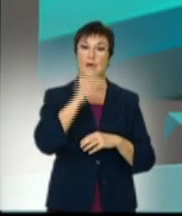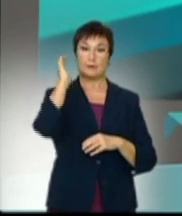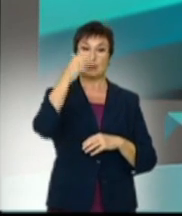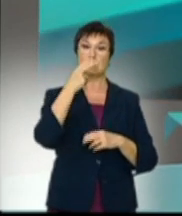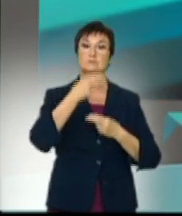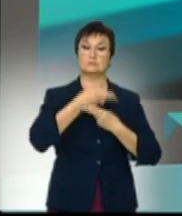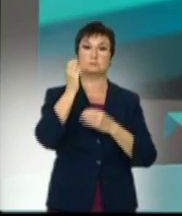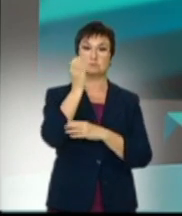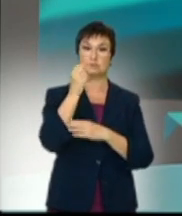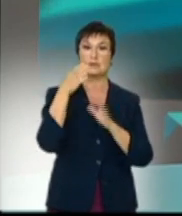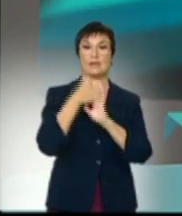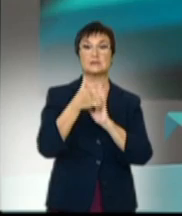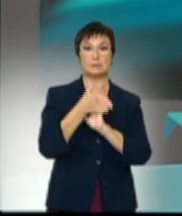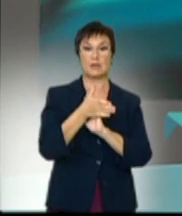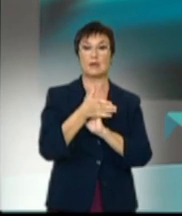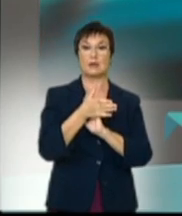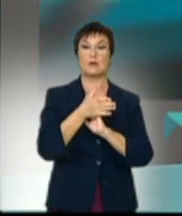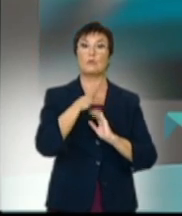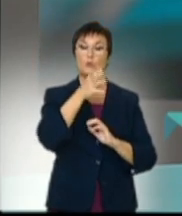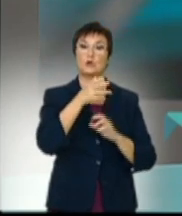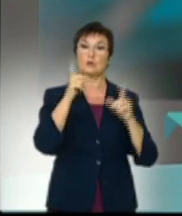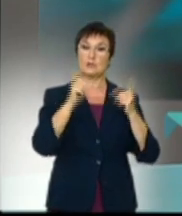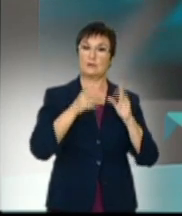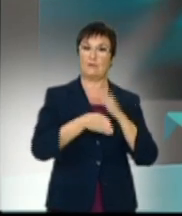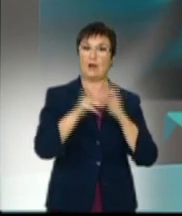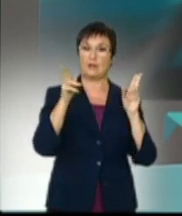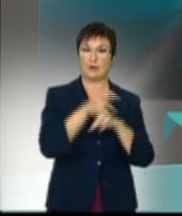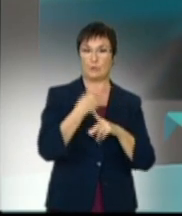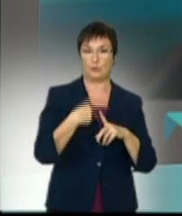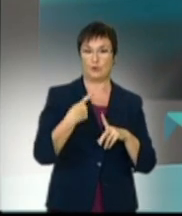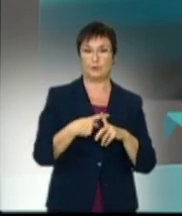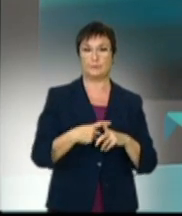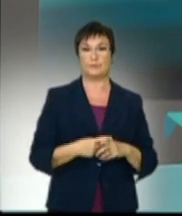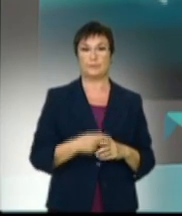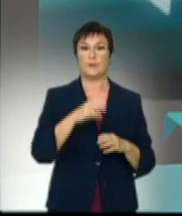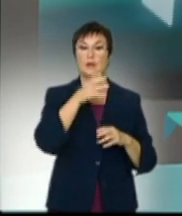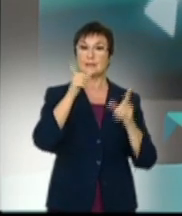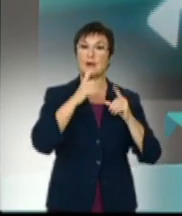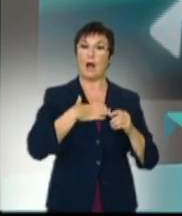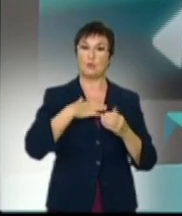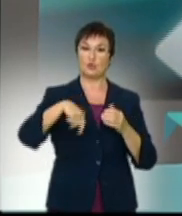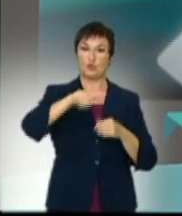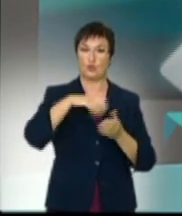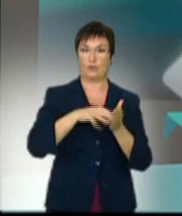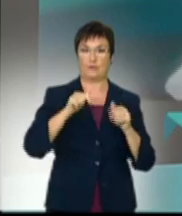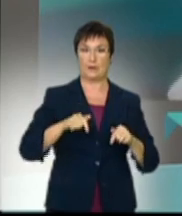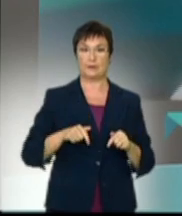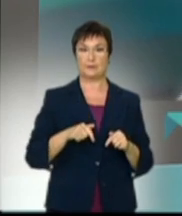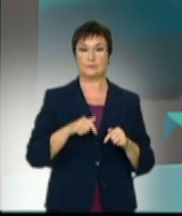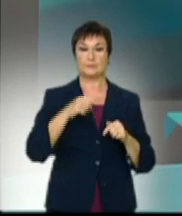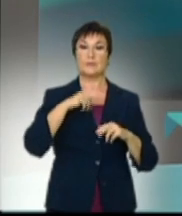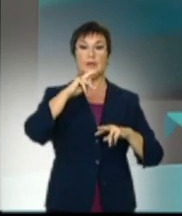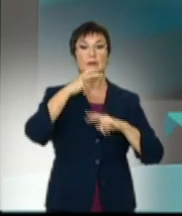a donar explicacions sobre el tancament de la ràdio i la televisió de tots els valencians. I les reaccions a esta notícia